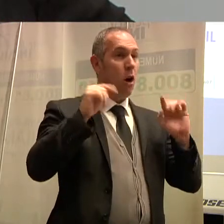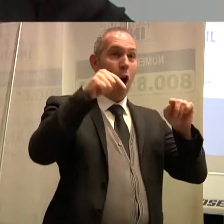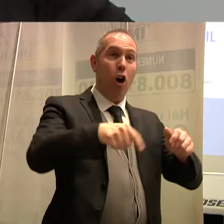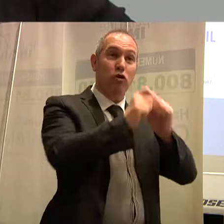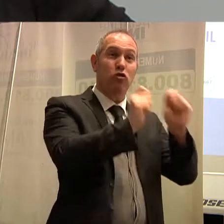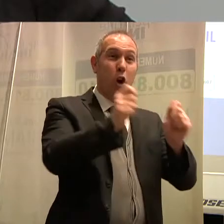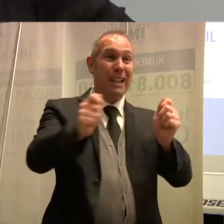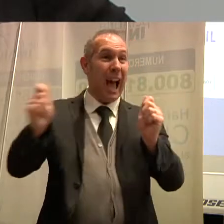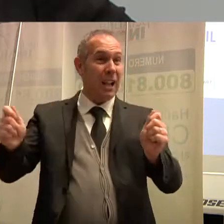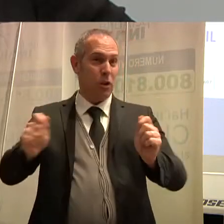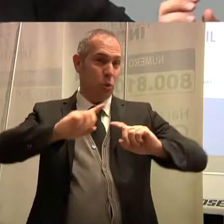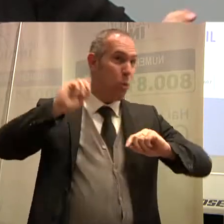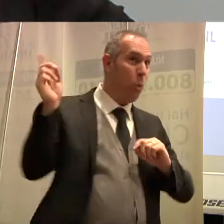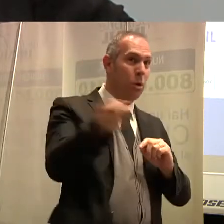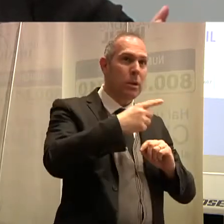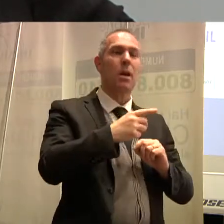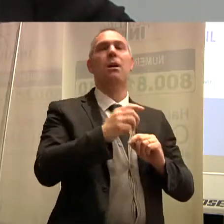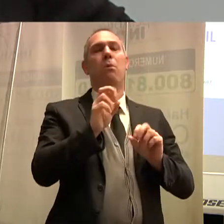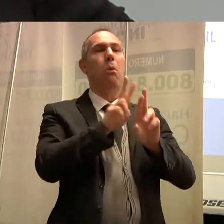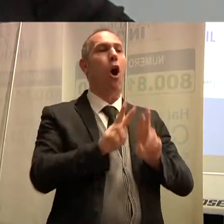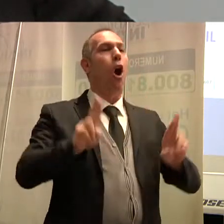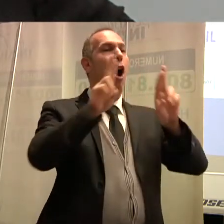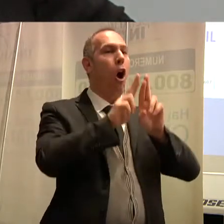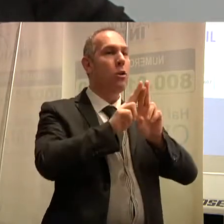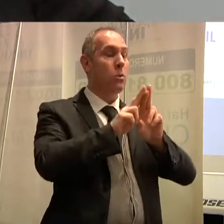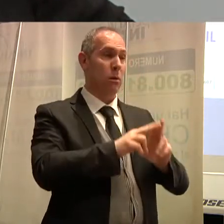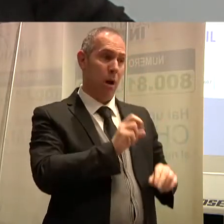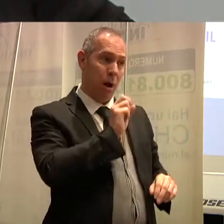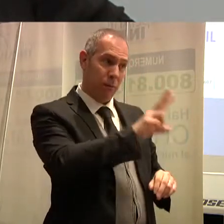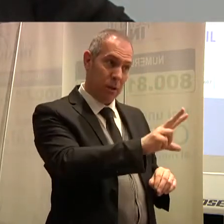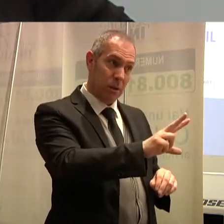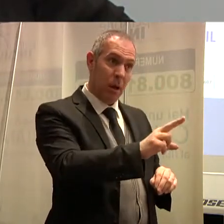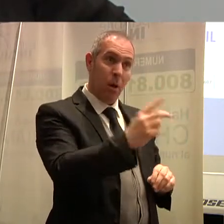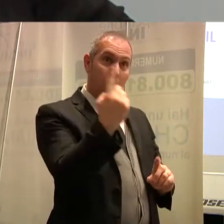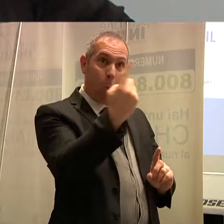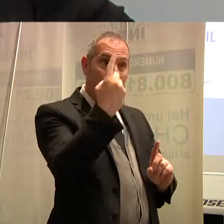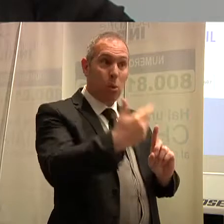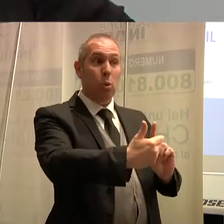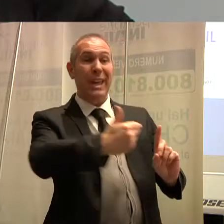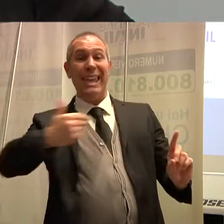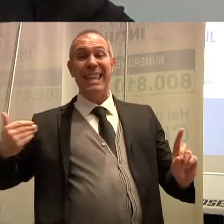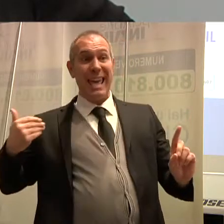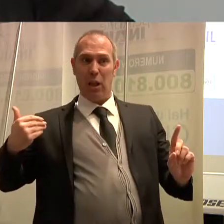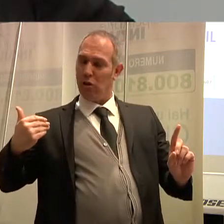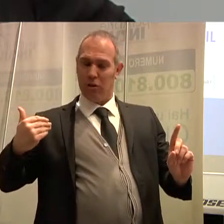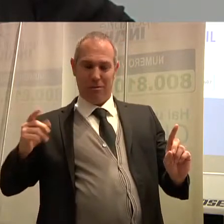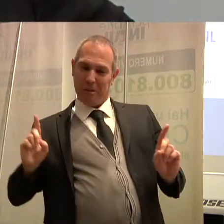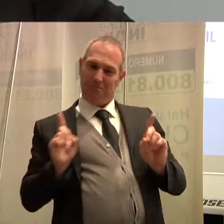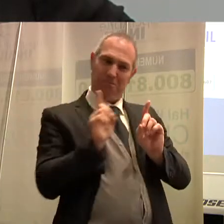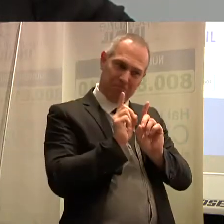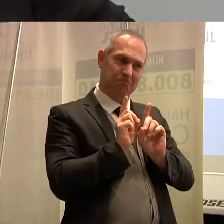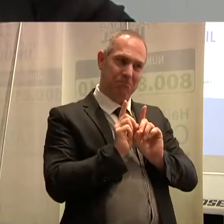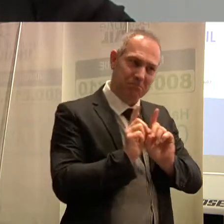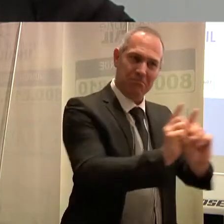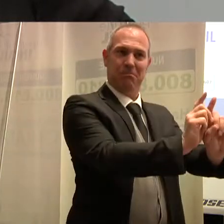monito che viene dall'ONU per questa giornata è che nessuno resti indietro e questo è quello che intendiamo anche noi proporre e